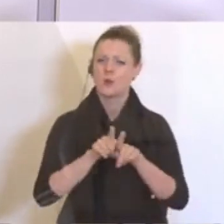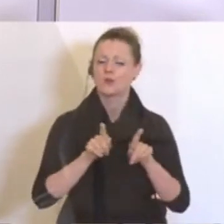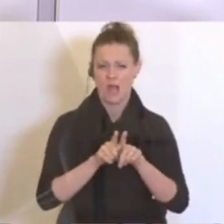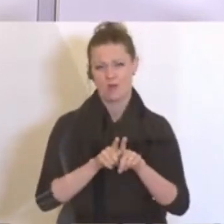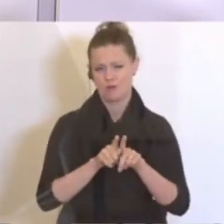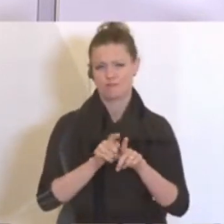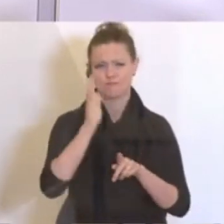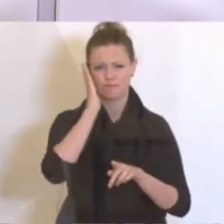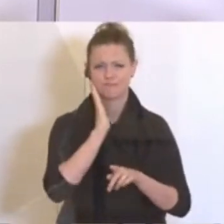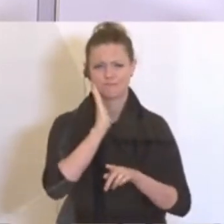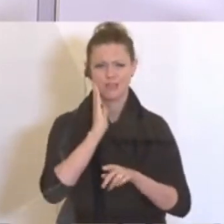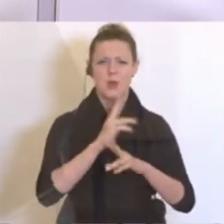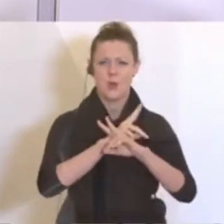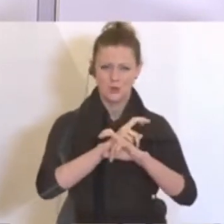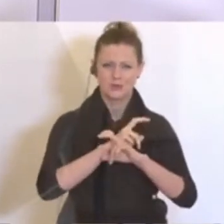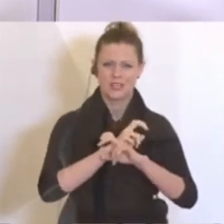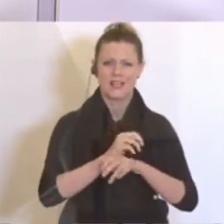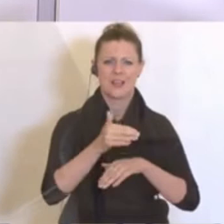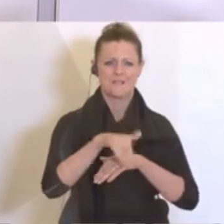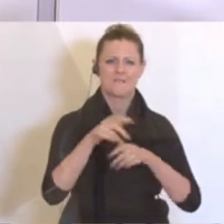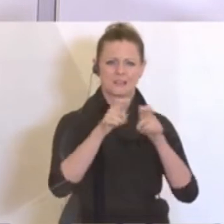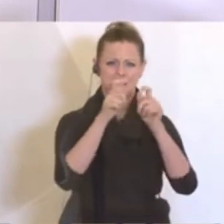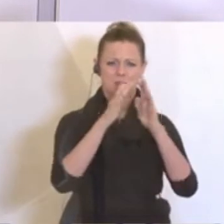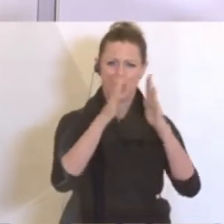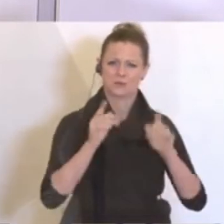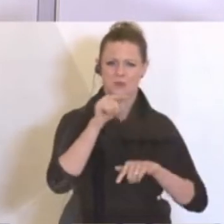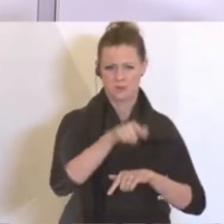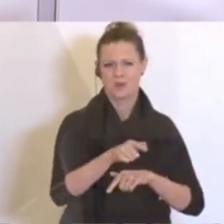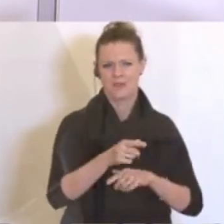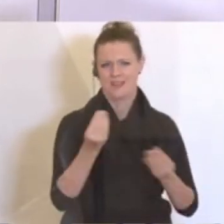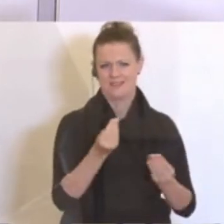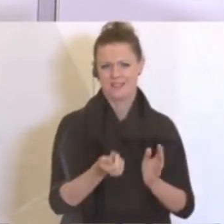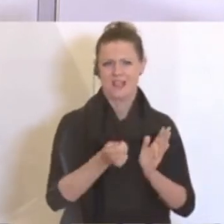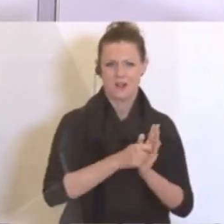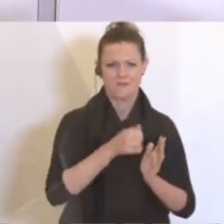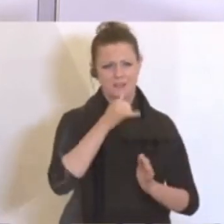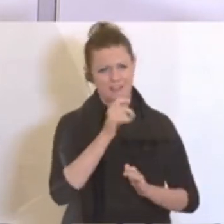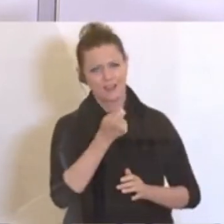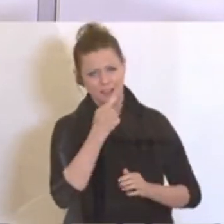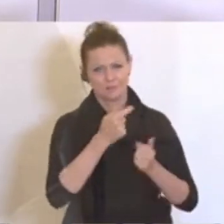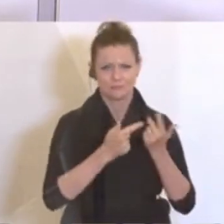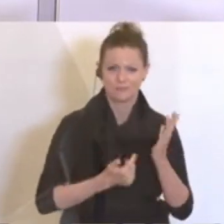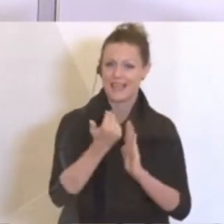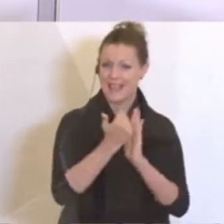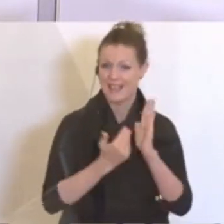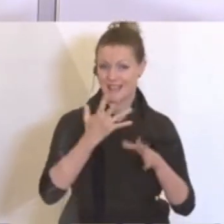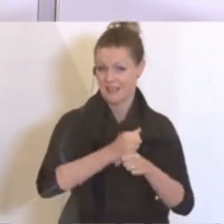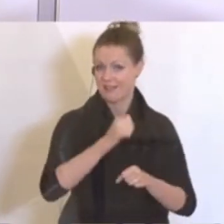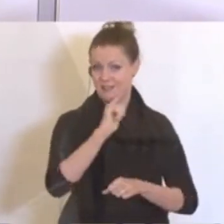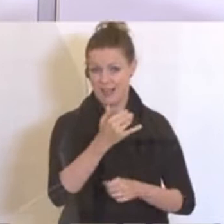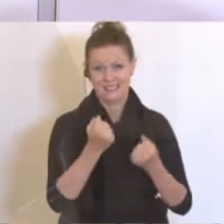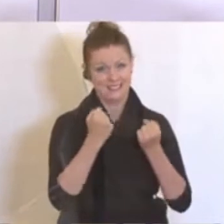auch in den österreichischen Wirtshäusern. Es ist wichtig, sich an die Regeln zu halten, die